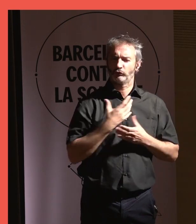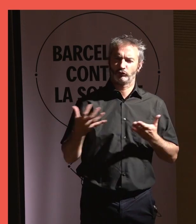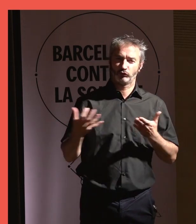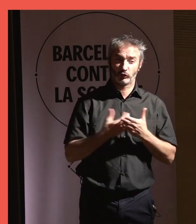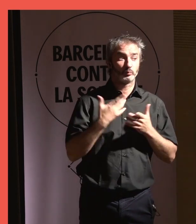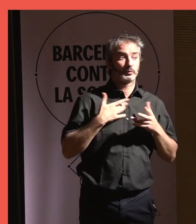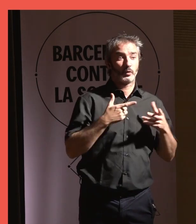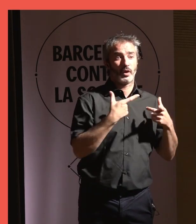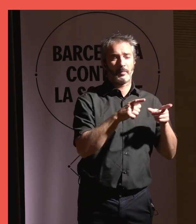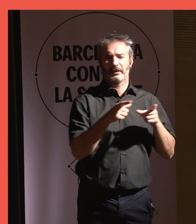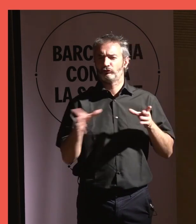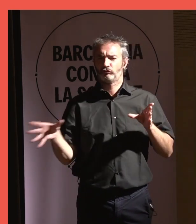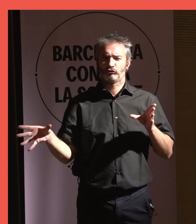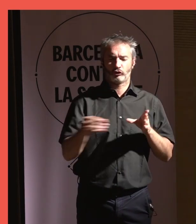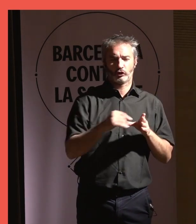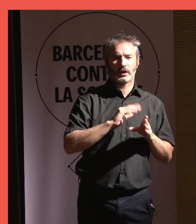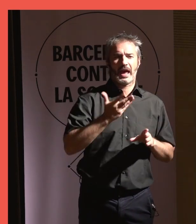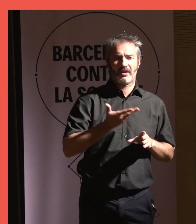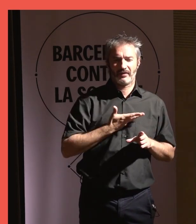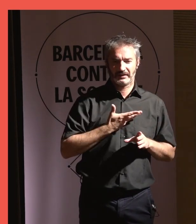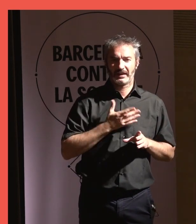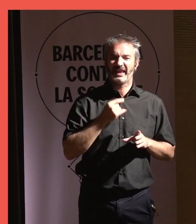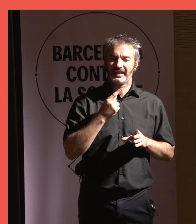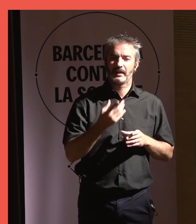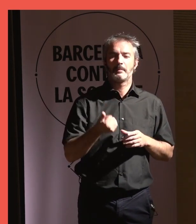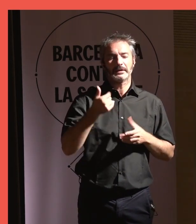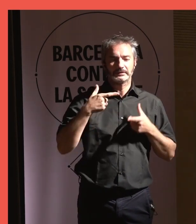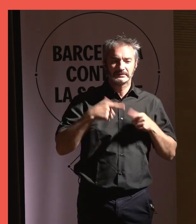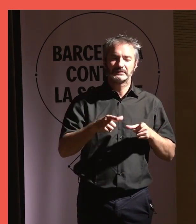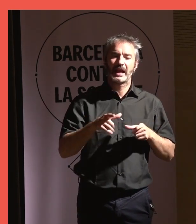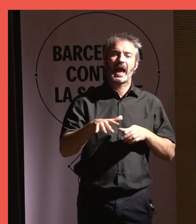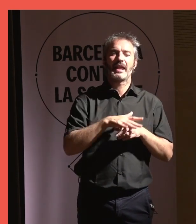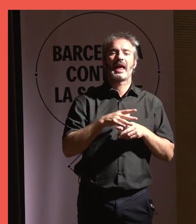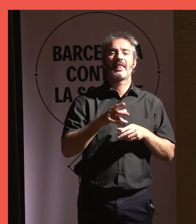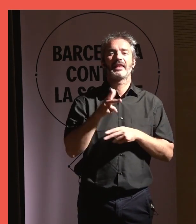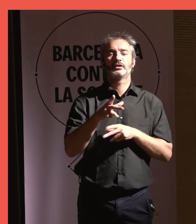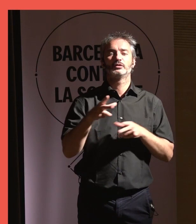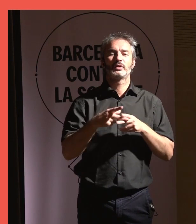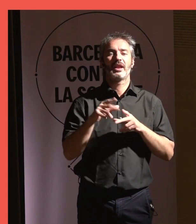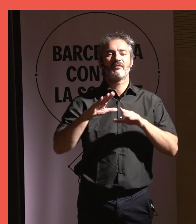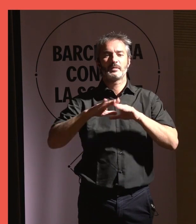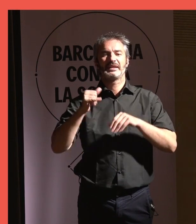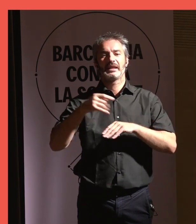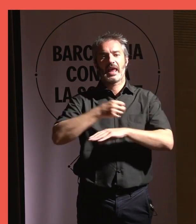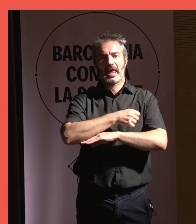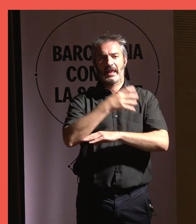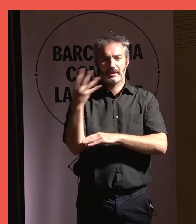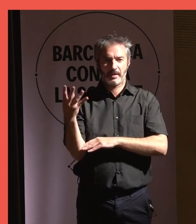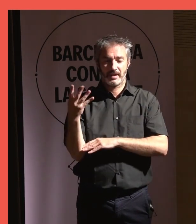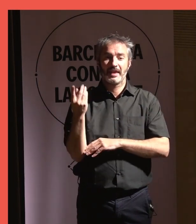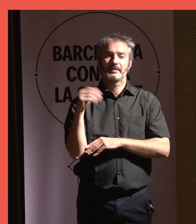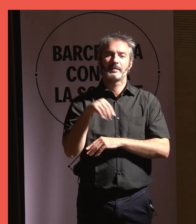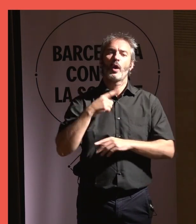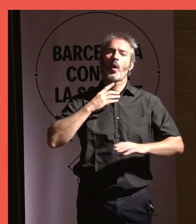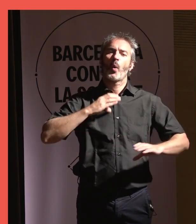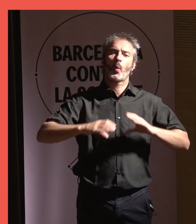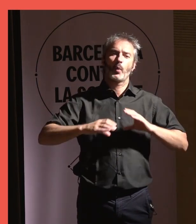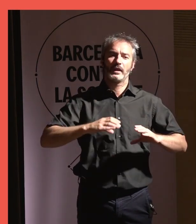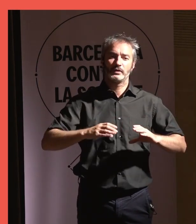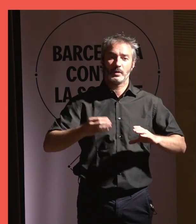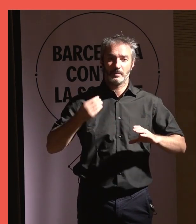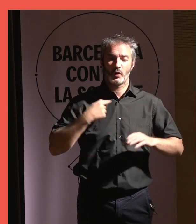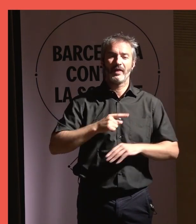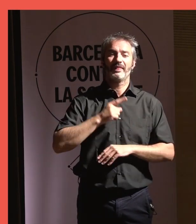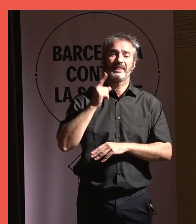transversal, amb la implicació més directa de l'àrea de dret social, justícia global, feminismes i LGTBI i la coordinació